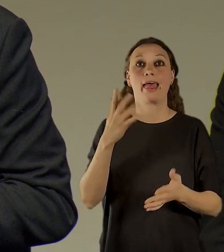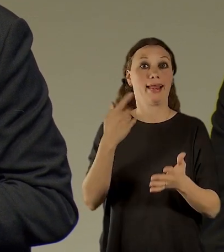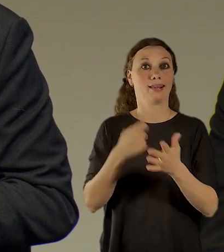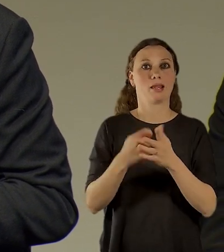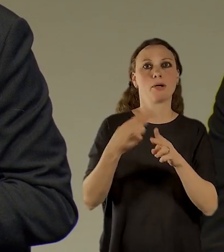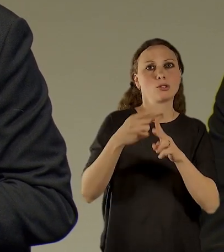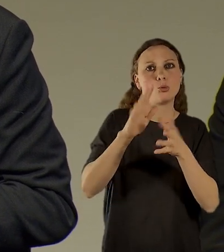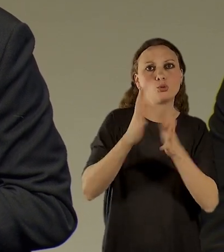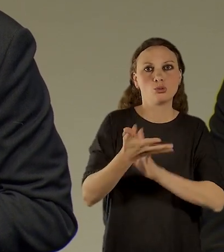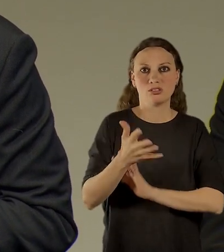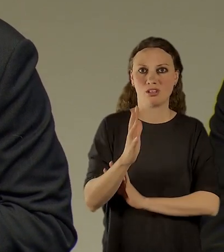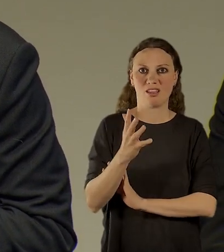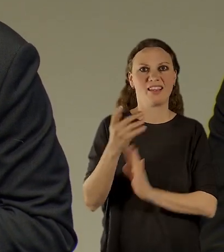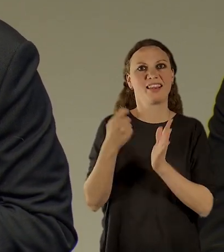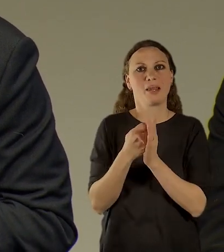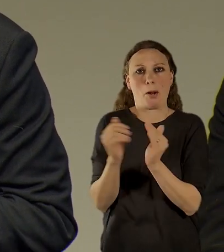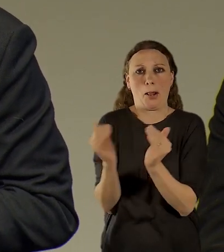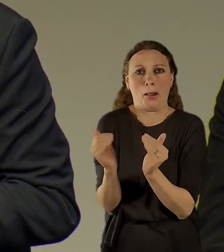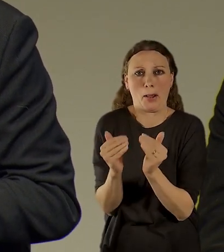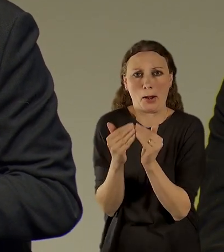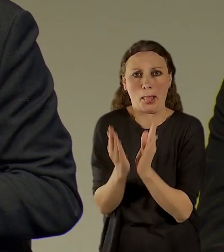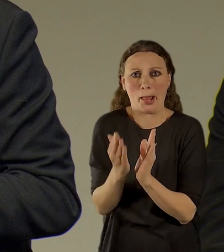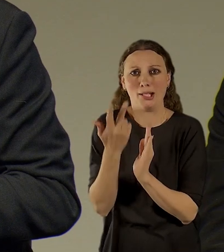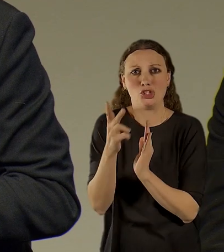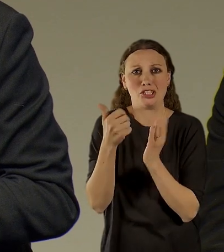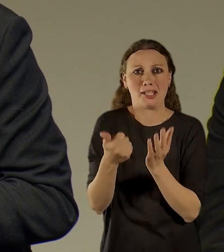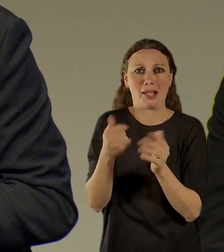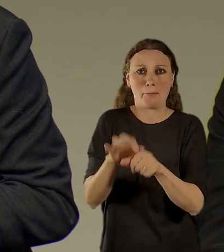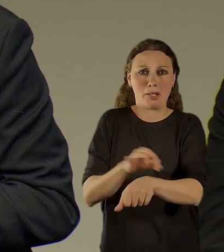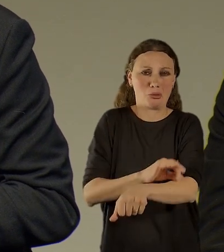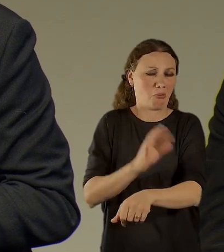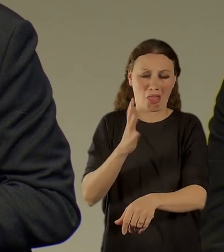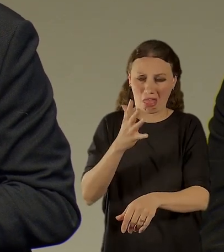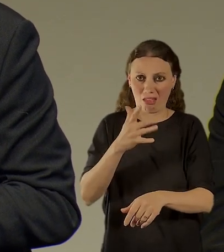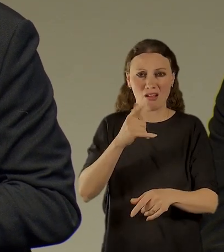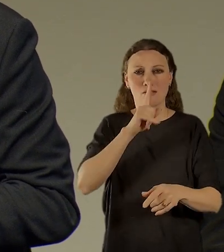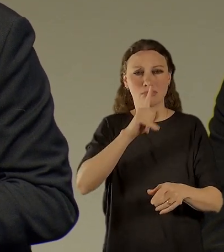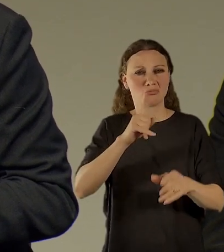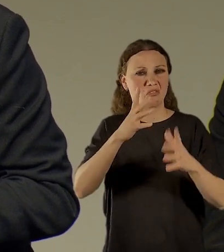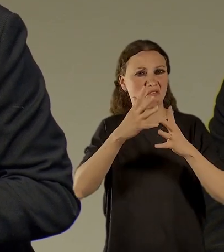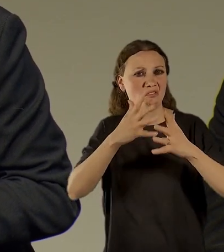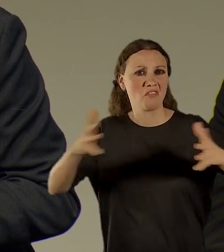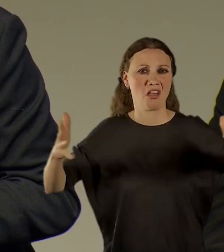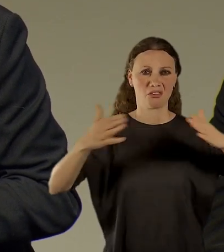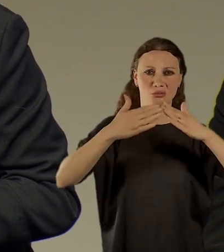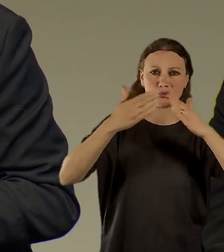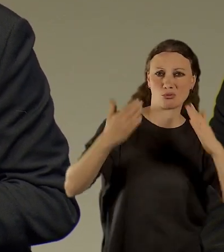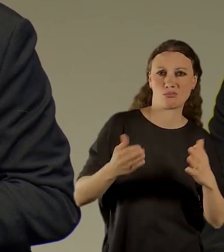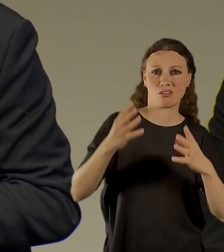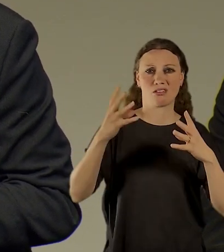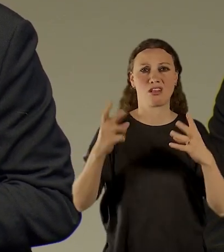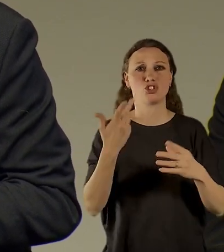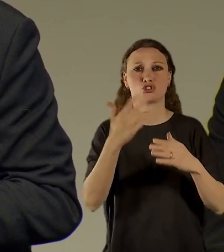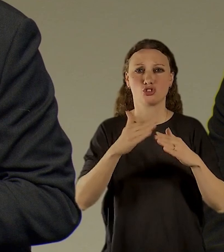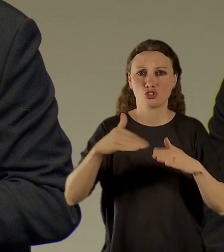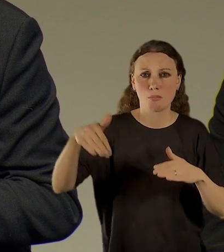domů, kde je 360 metrů čtverečných, ale jsou to prostě velký prostory, specializovaný, kde jsou prostě tři patra